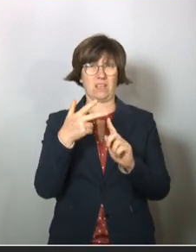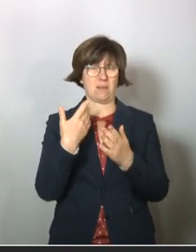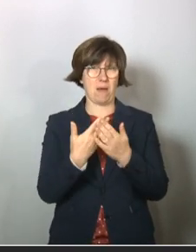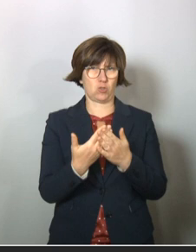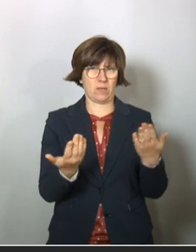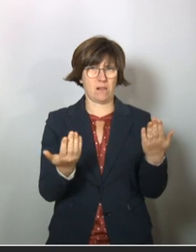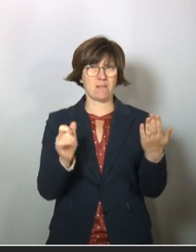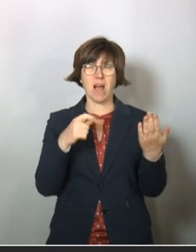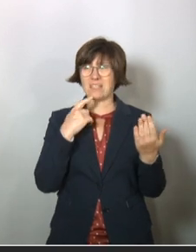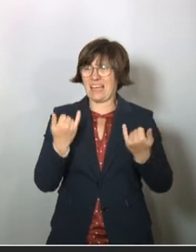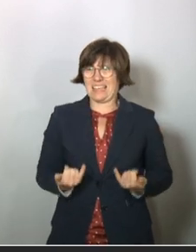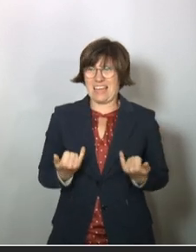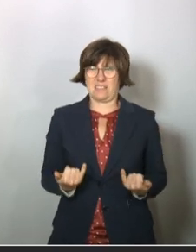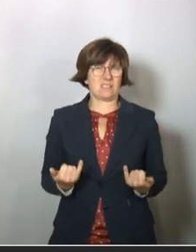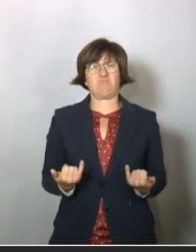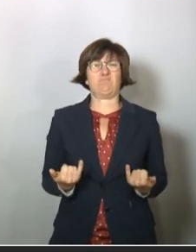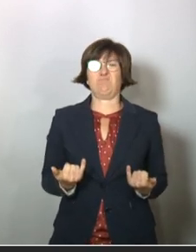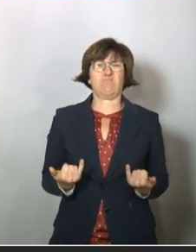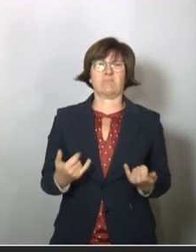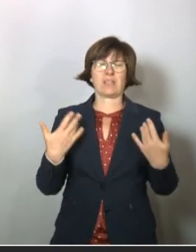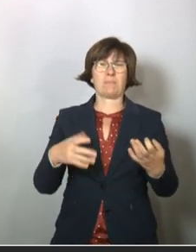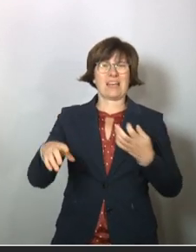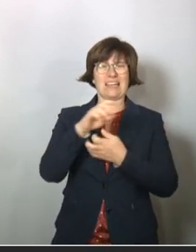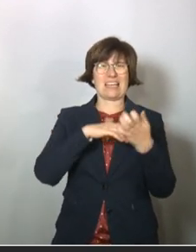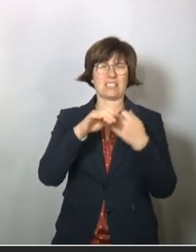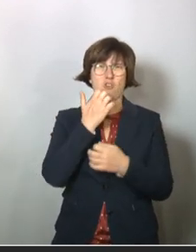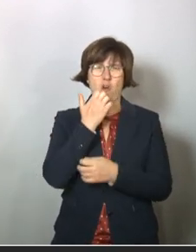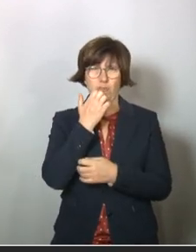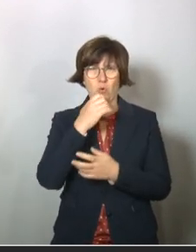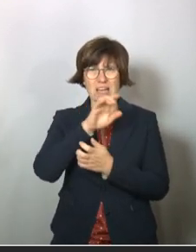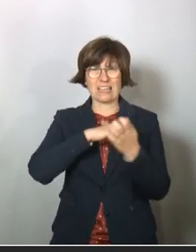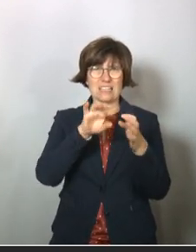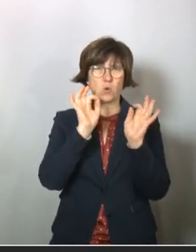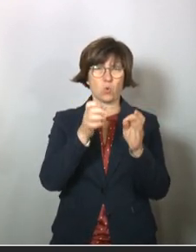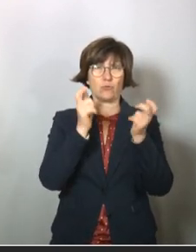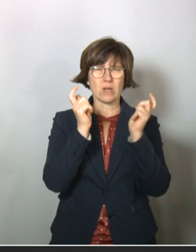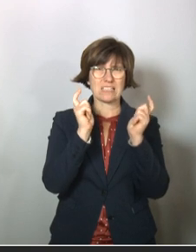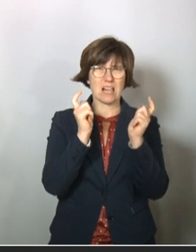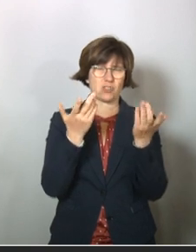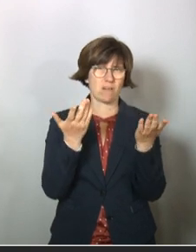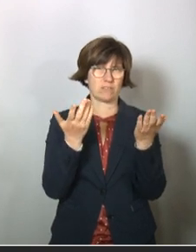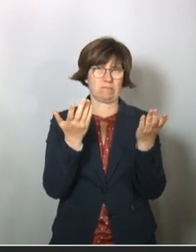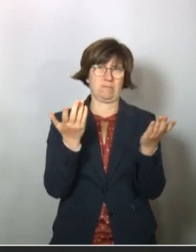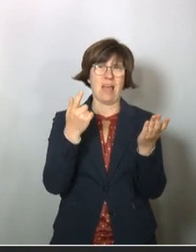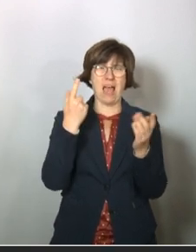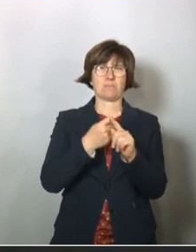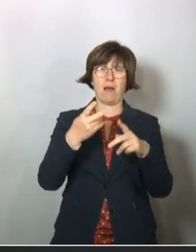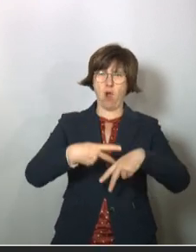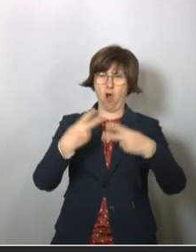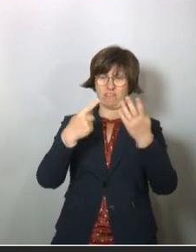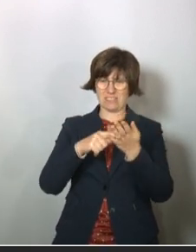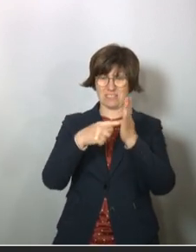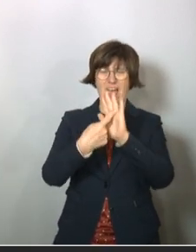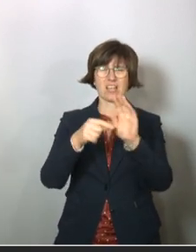Sodass wir sagen können, jetzt nicht, es gibt ja so Krisenhoffnungen. Ja, jede Krise ist gut für die Gesellschaft. Naja, also erst mal, es liegt offen, was